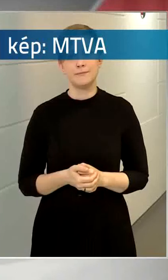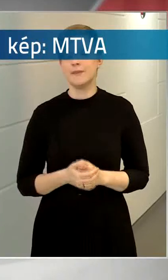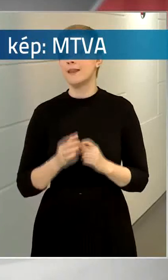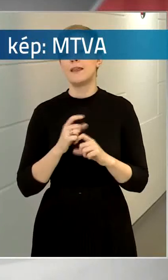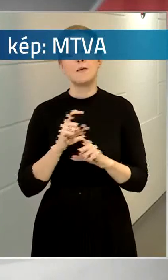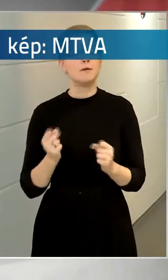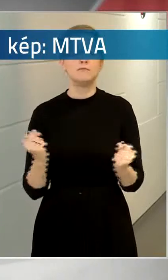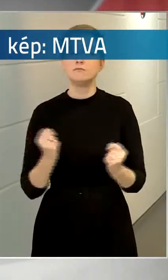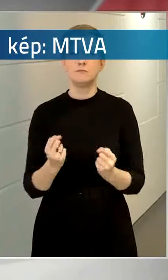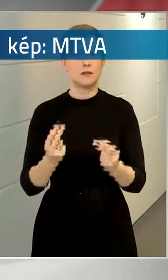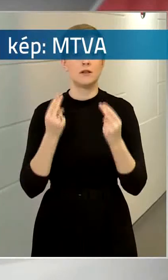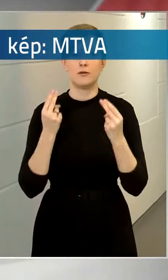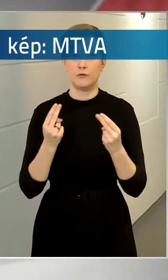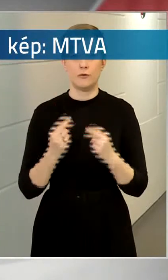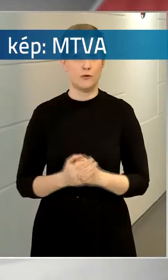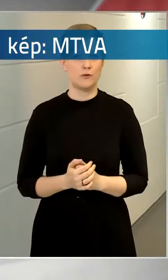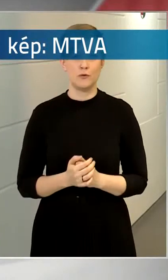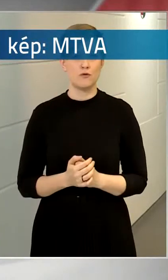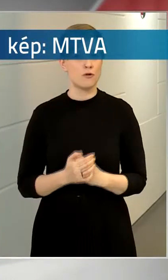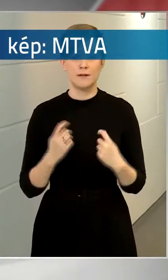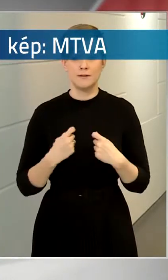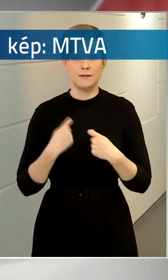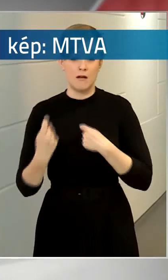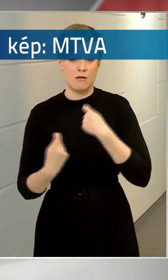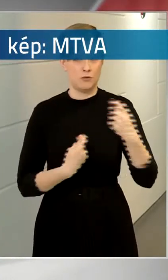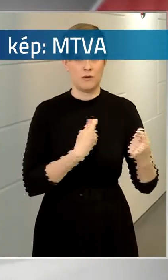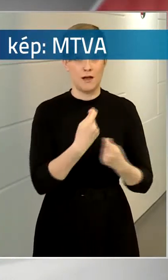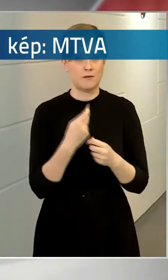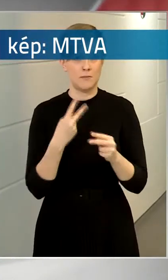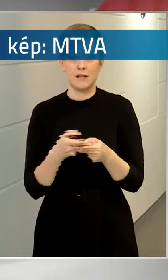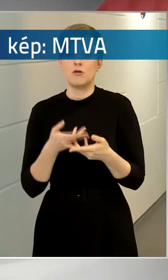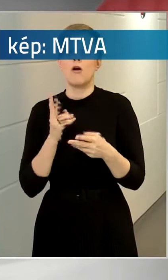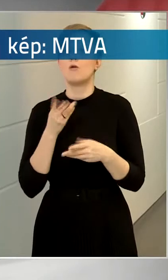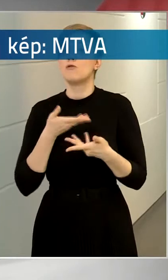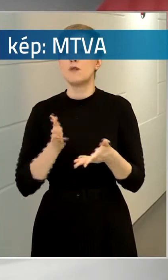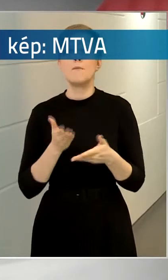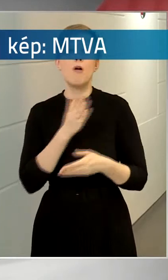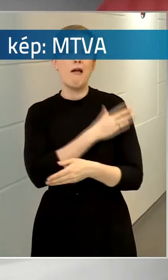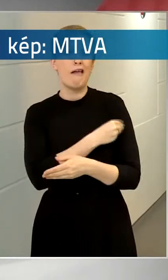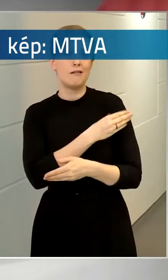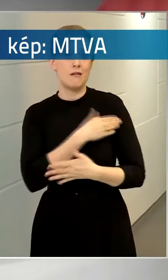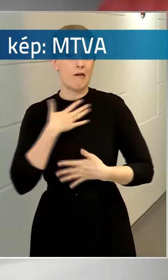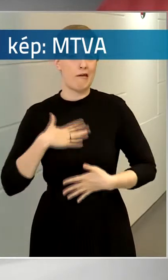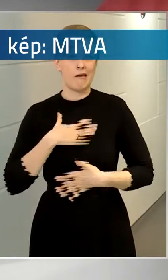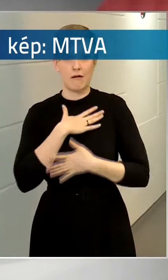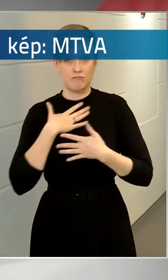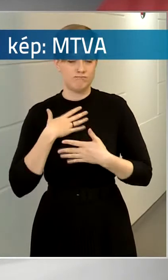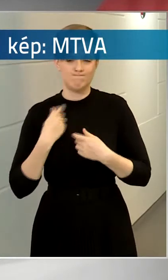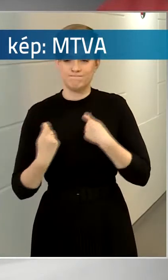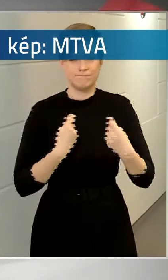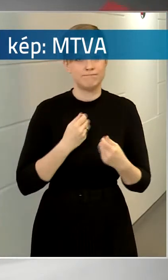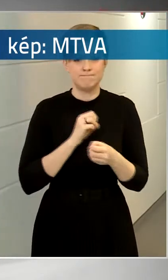Nagyon fontos az, hogy ne adjuk át a betegséget, akkor sem, hogyha enyhe formában zajlik.